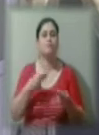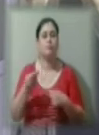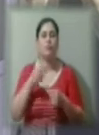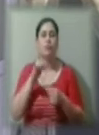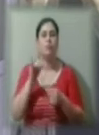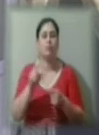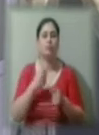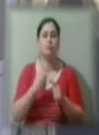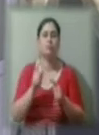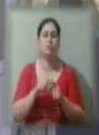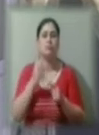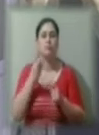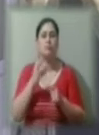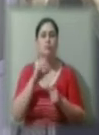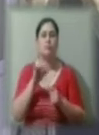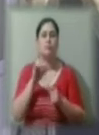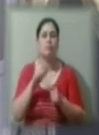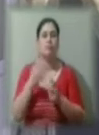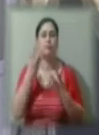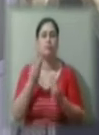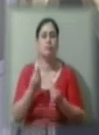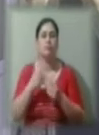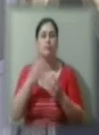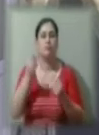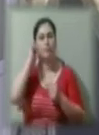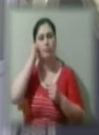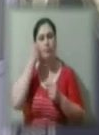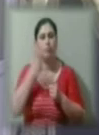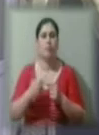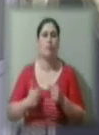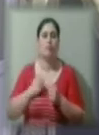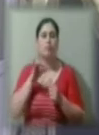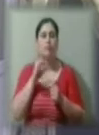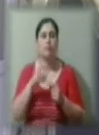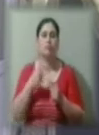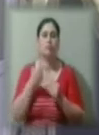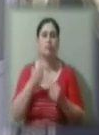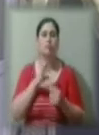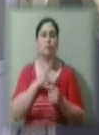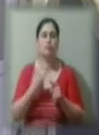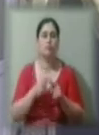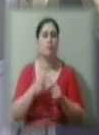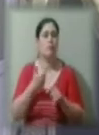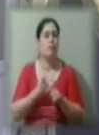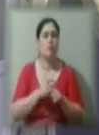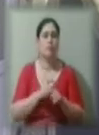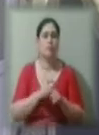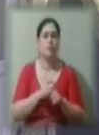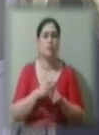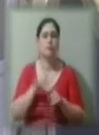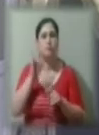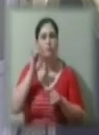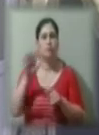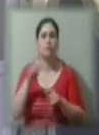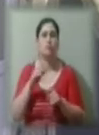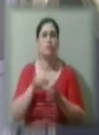спротиву, День пам'яти героїв Криму. І сьогодні у нас були дуже такі знаменні учасники. Це політв